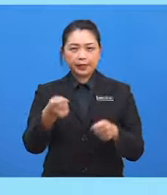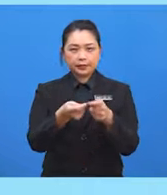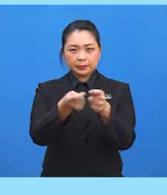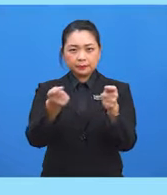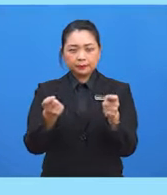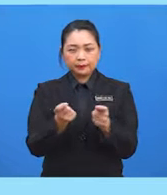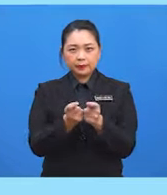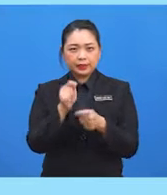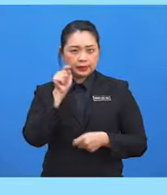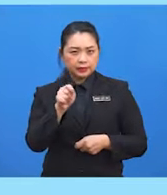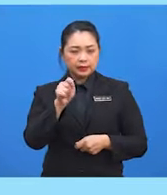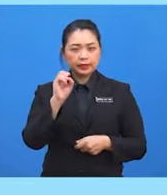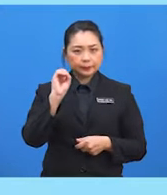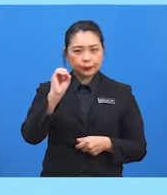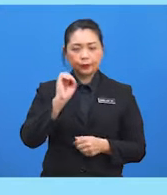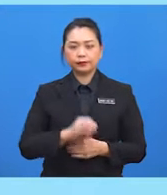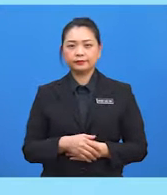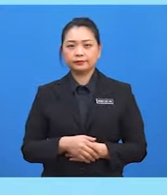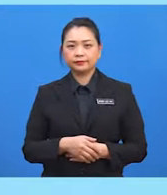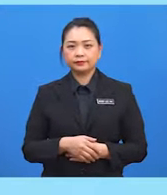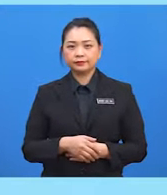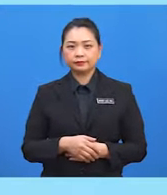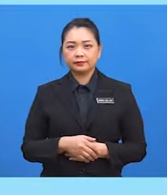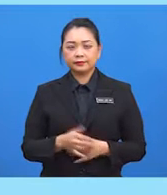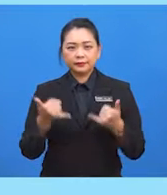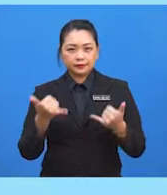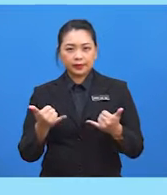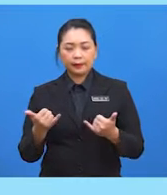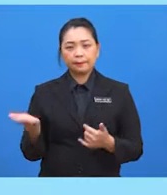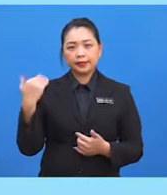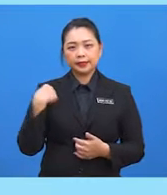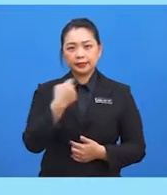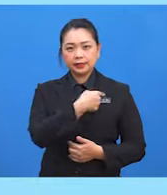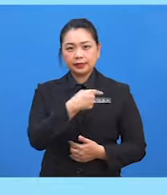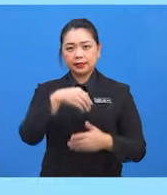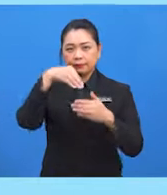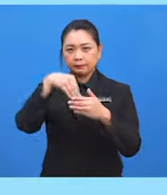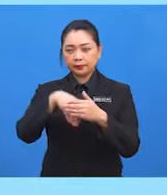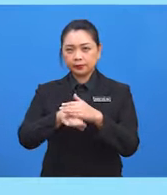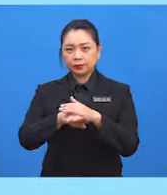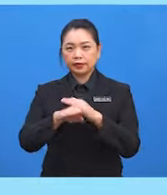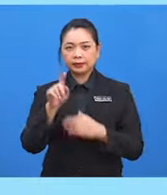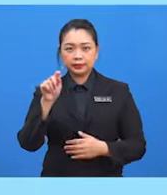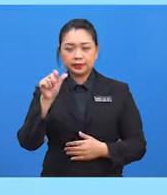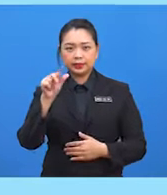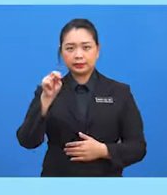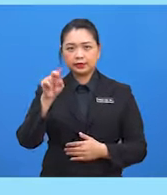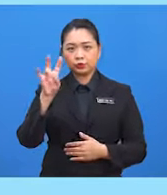Sekarang, marilah kita masukkan tangent 73